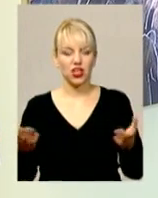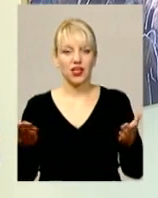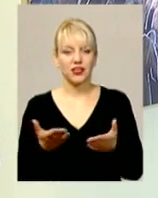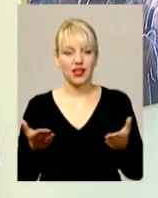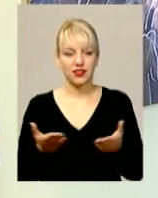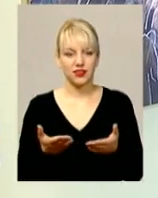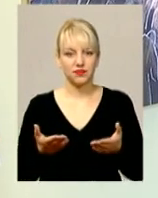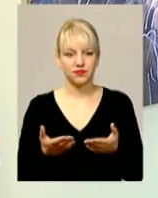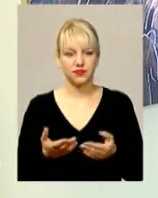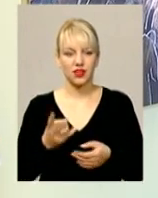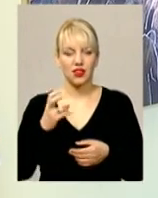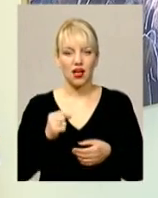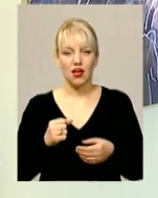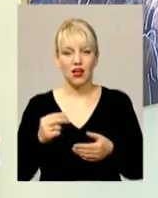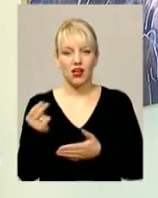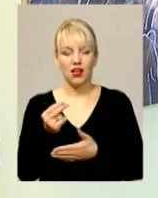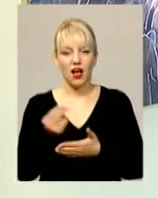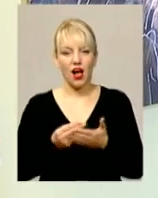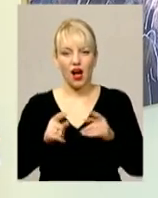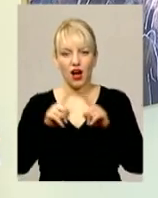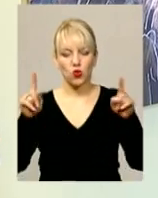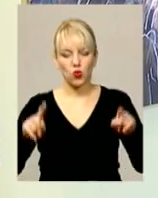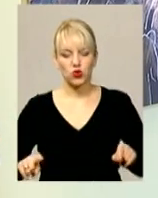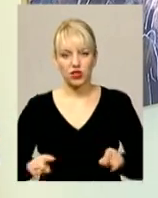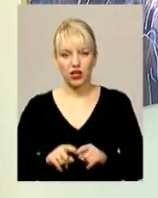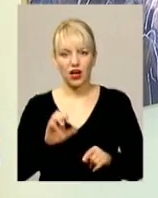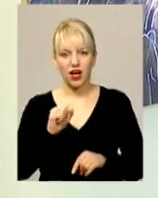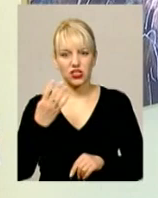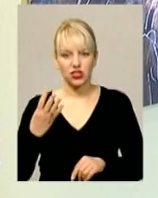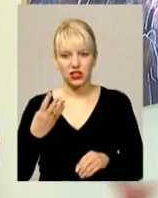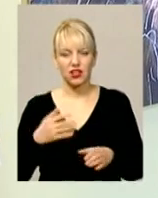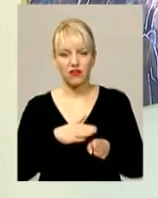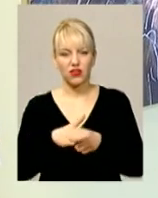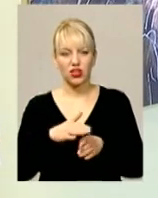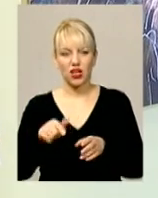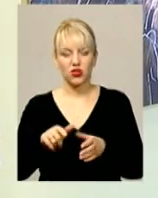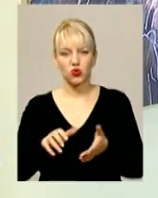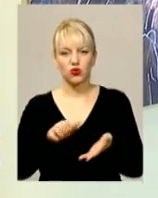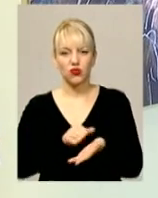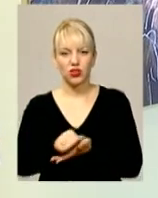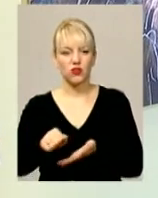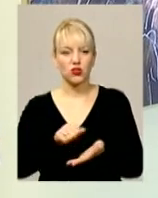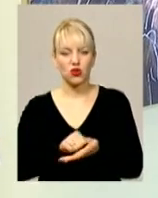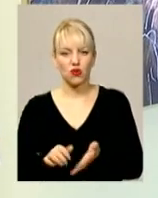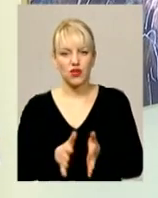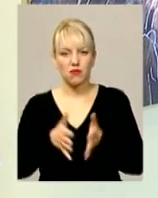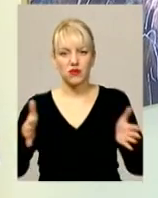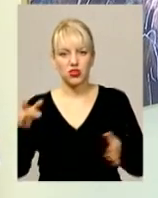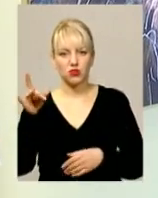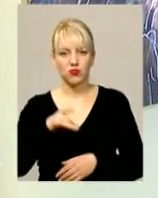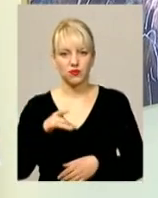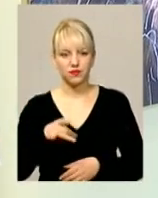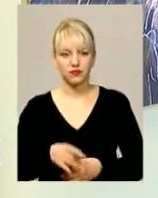на аркушах А4 формату виконані, але тут вони відскановані і збільшені, роздруковані в такому вигляді.